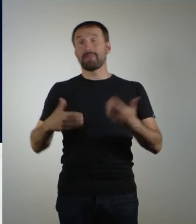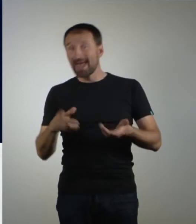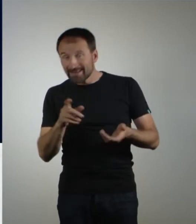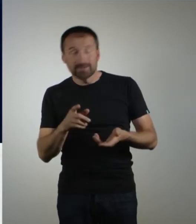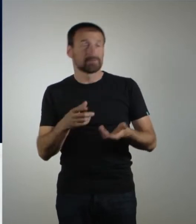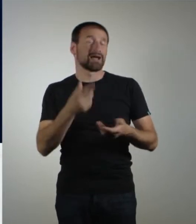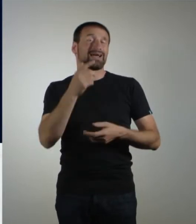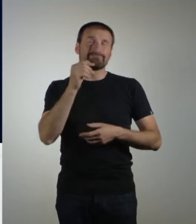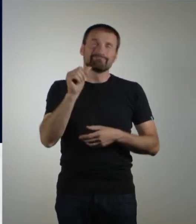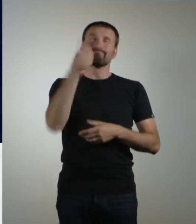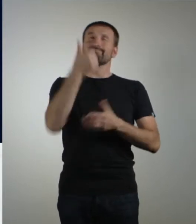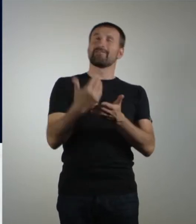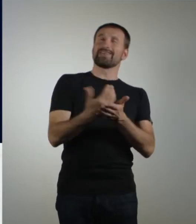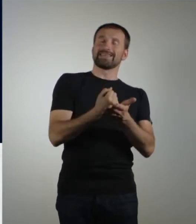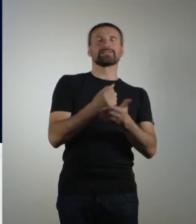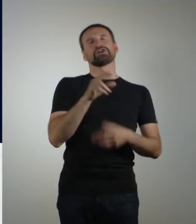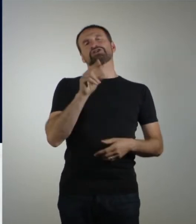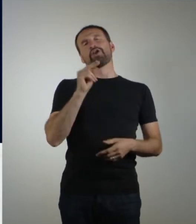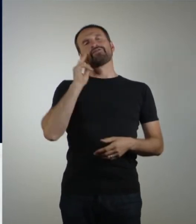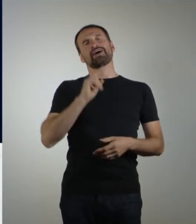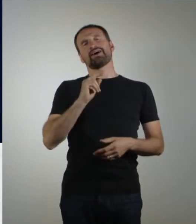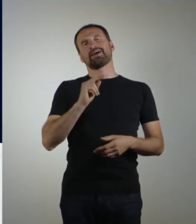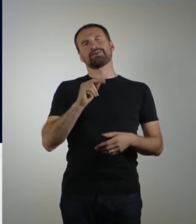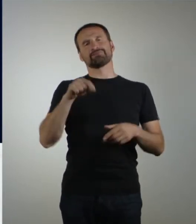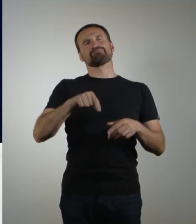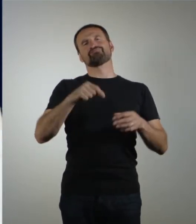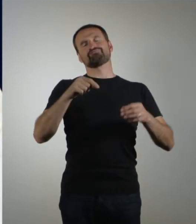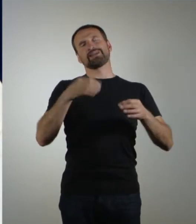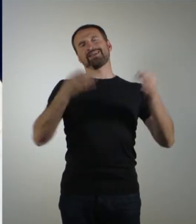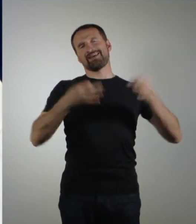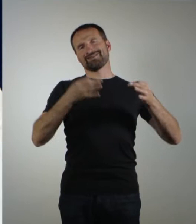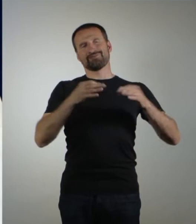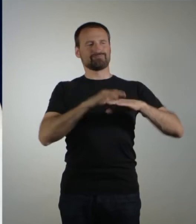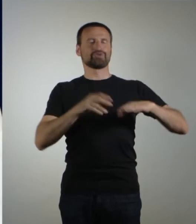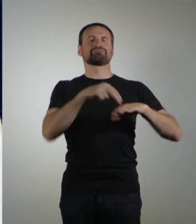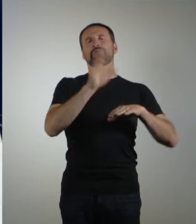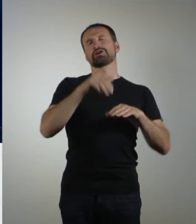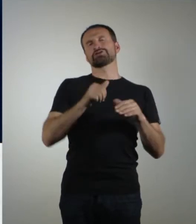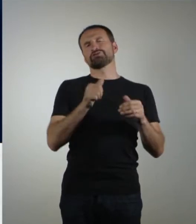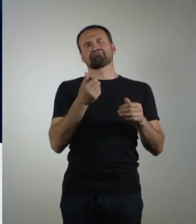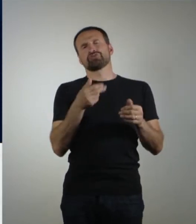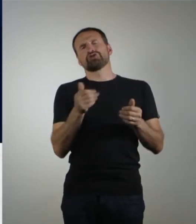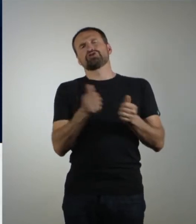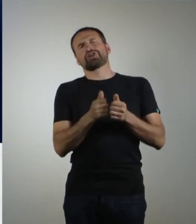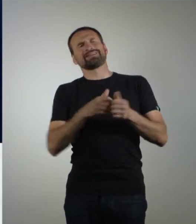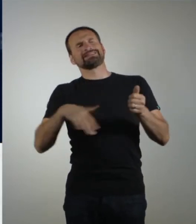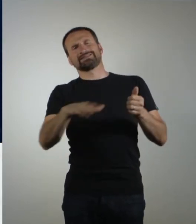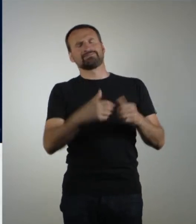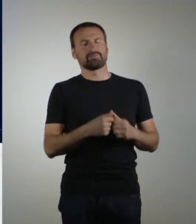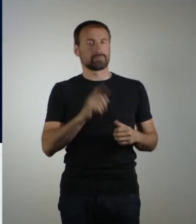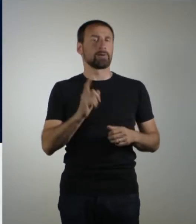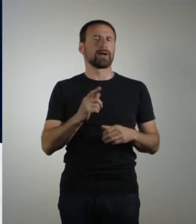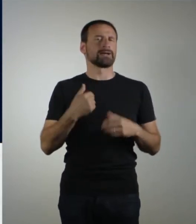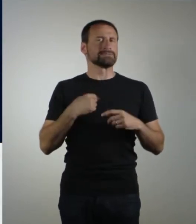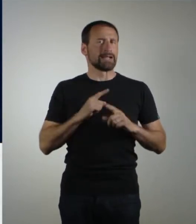Theater mit zwölf als Statistin verdient. Also ich war schon immer gerne mittendrin, aber eher zurückhaltend. Das heißt, durch die Jahre dann